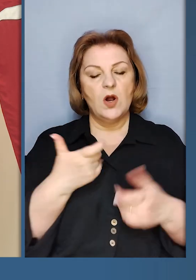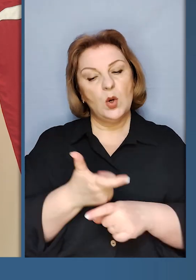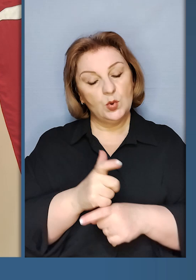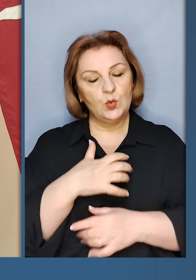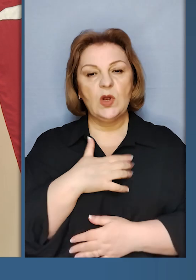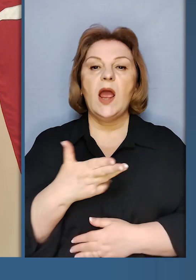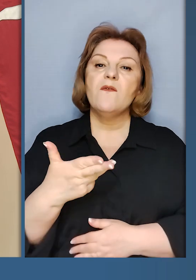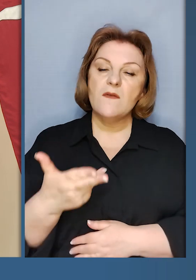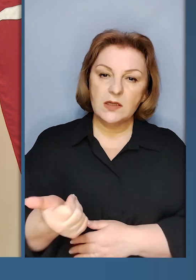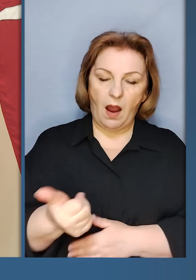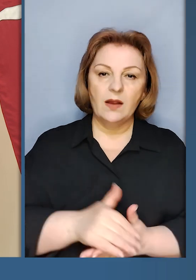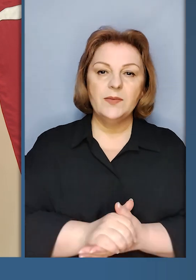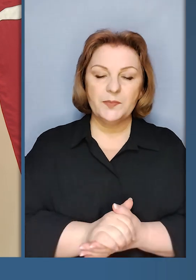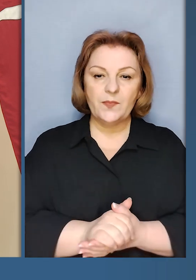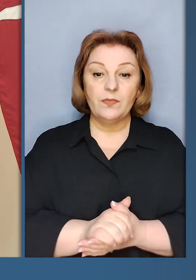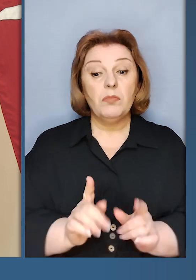важливо. Так,